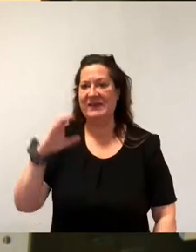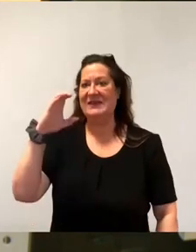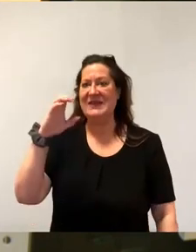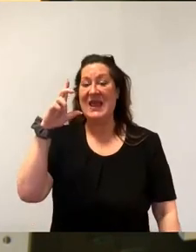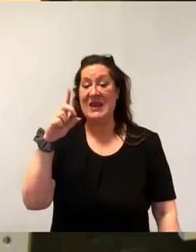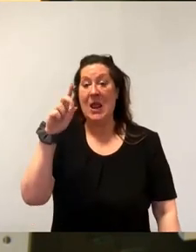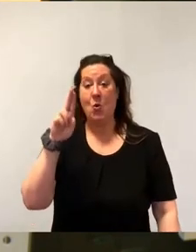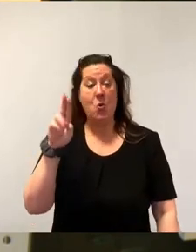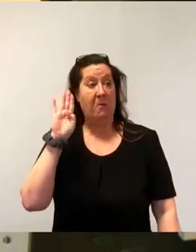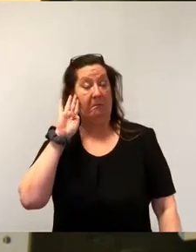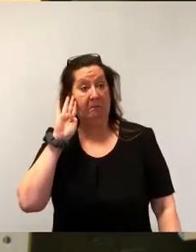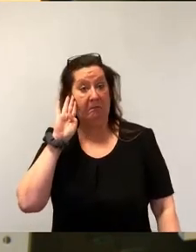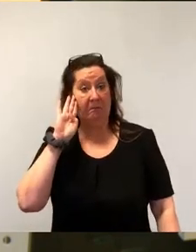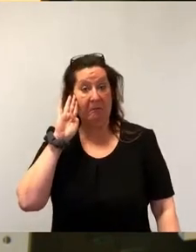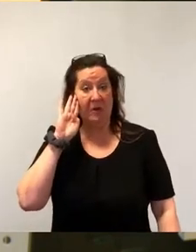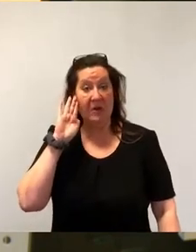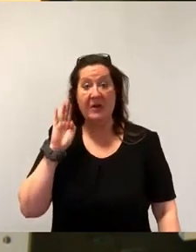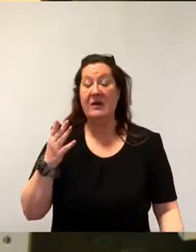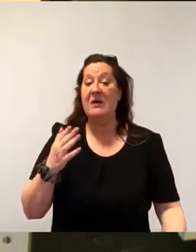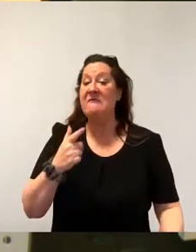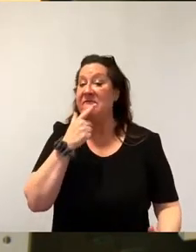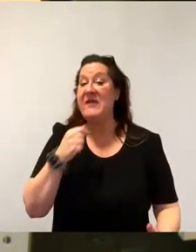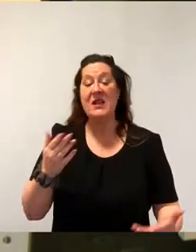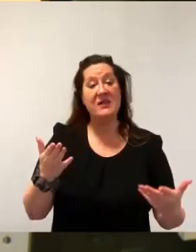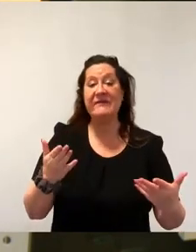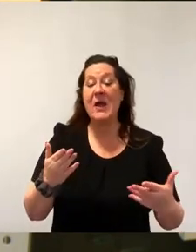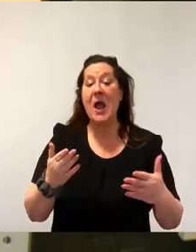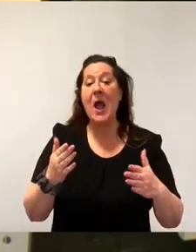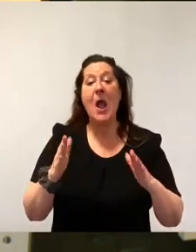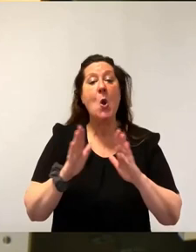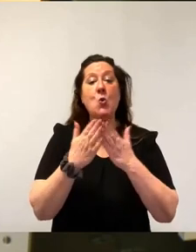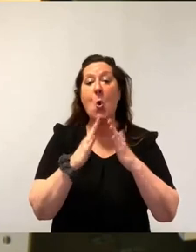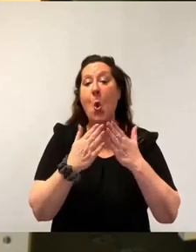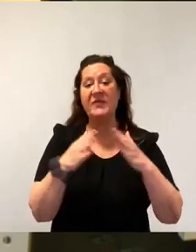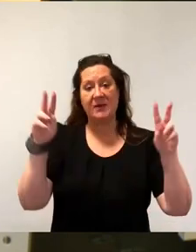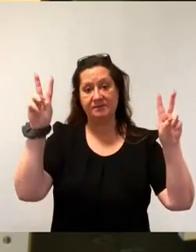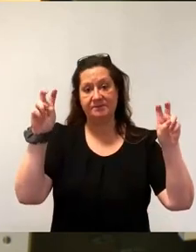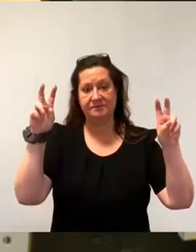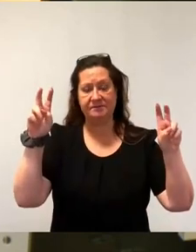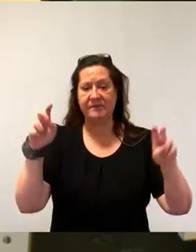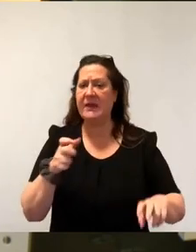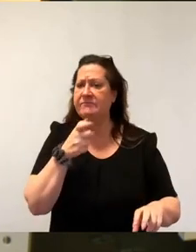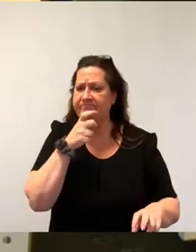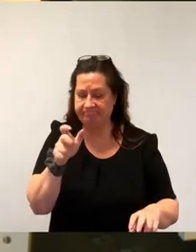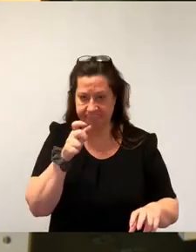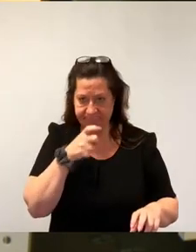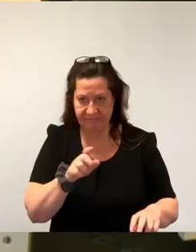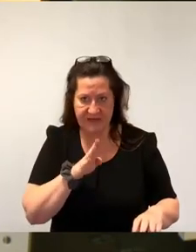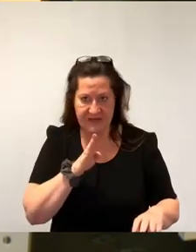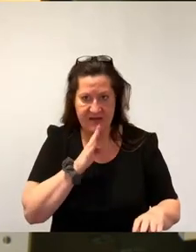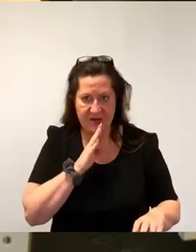den alten Goethe aus der Kiste holen und sagen, der Worte sind genug gewechselt, jetzt will ich endlich Taten sehen.